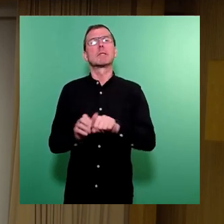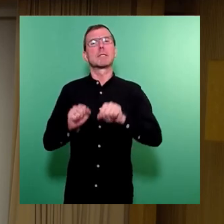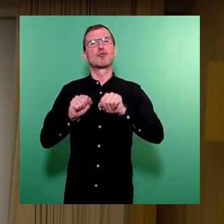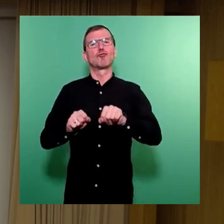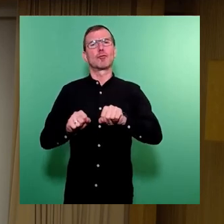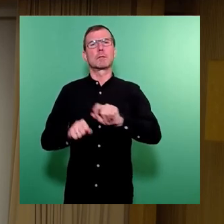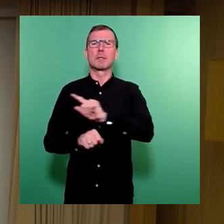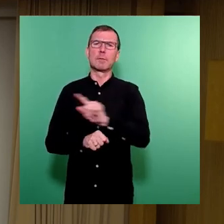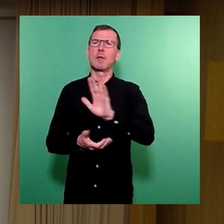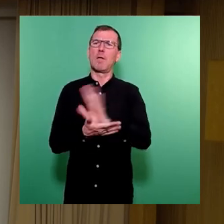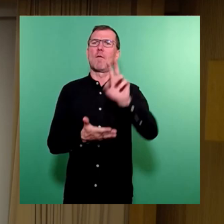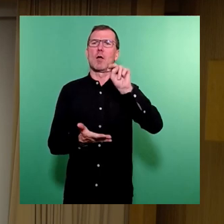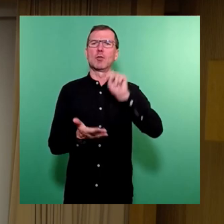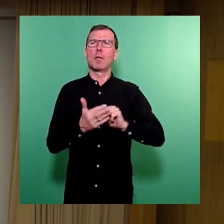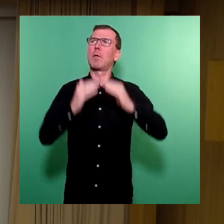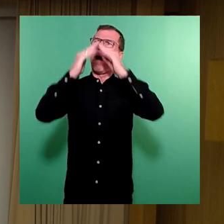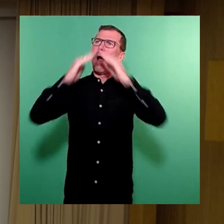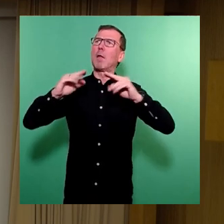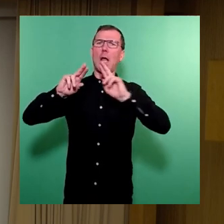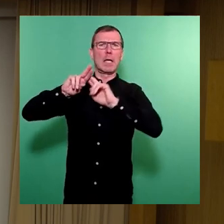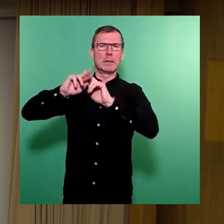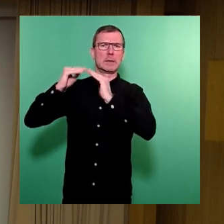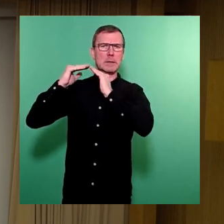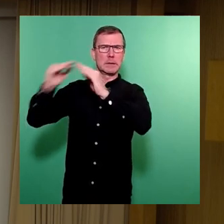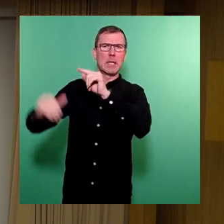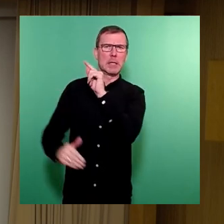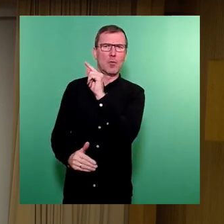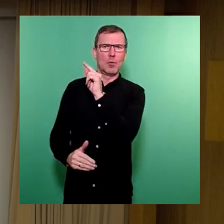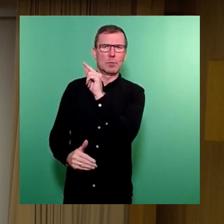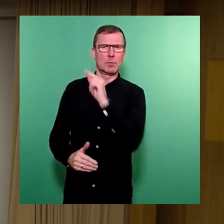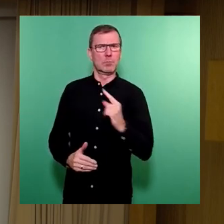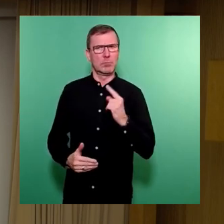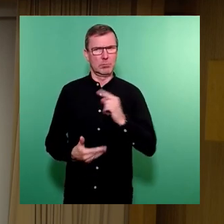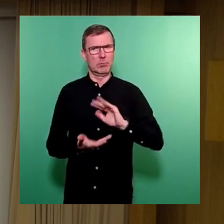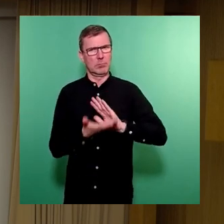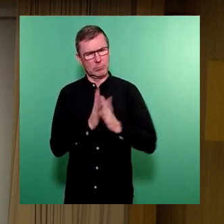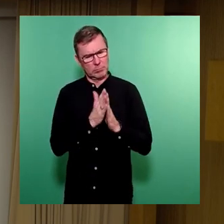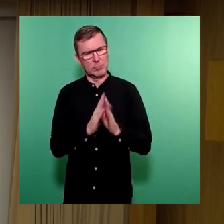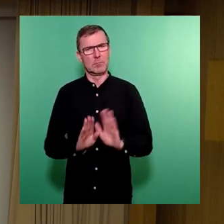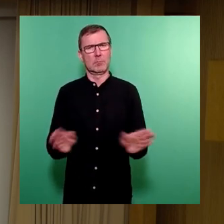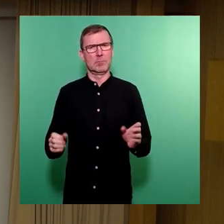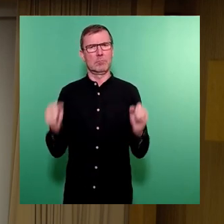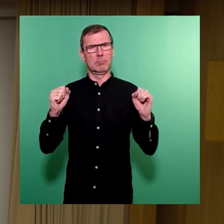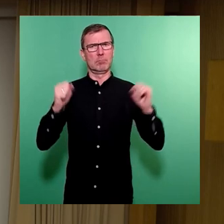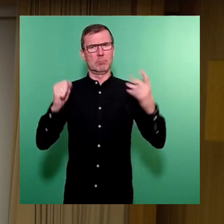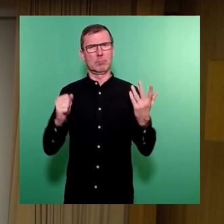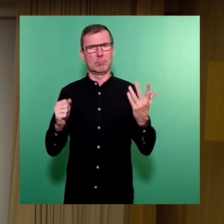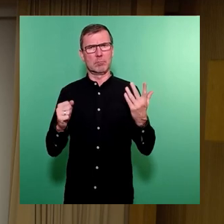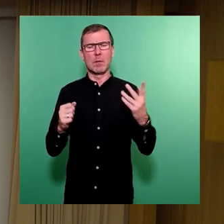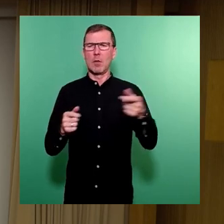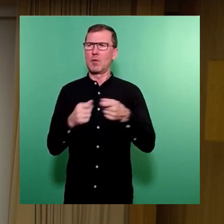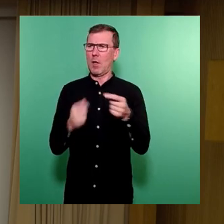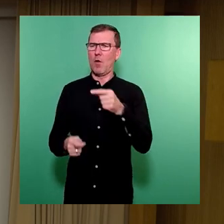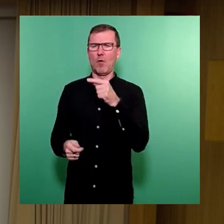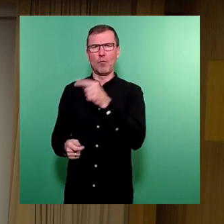vollständigen Dachsanierung entsprechend festgehalten und dass der Verkäufer auch die